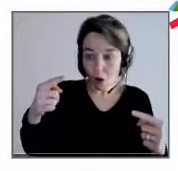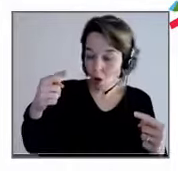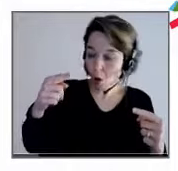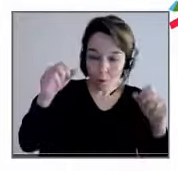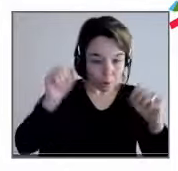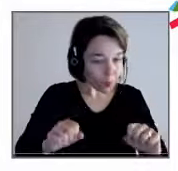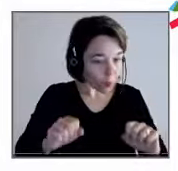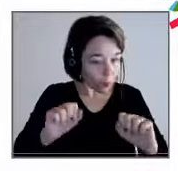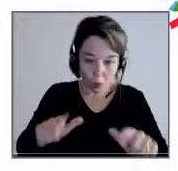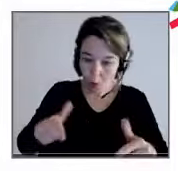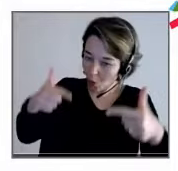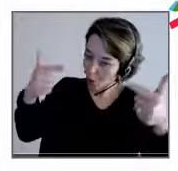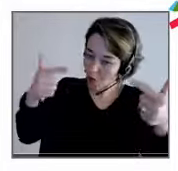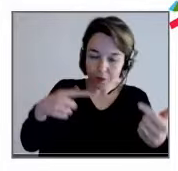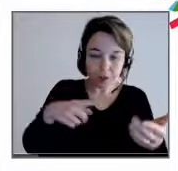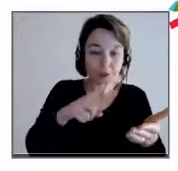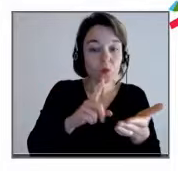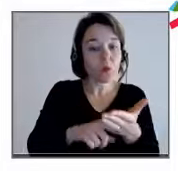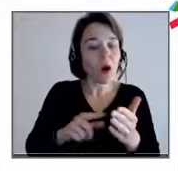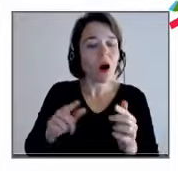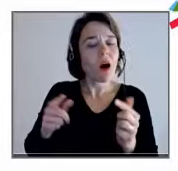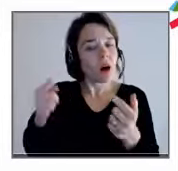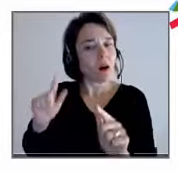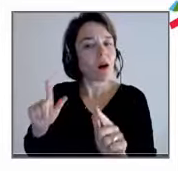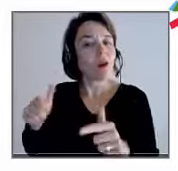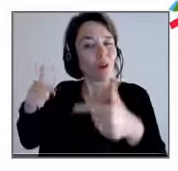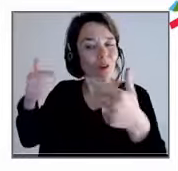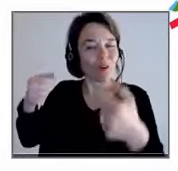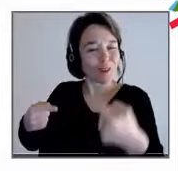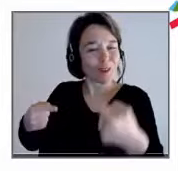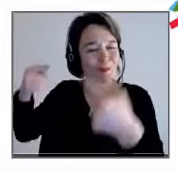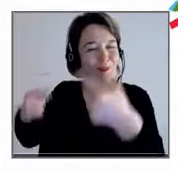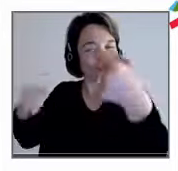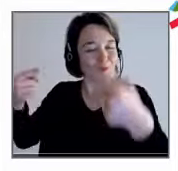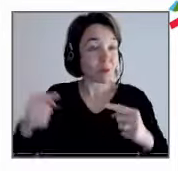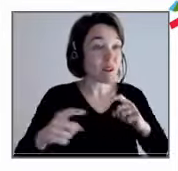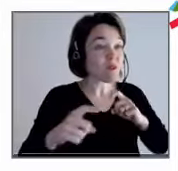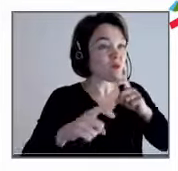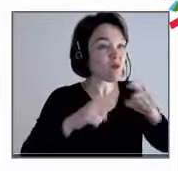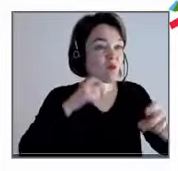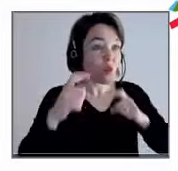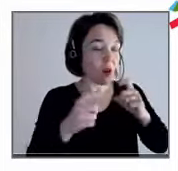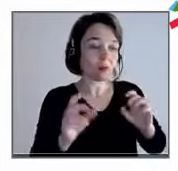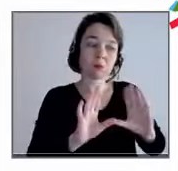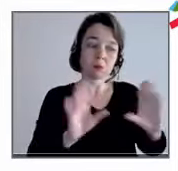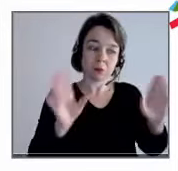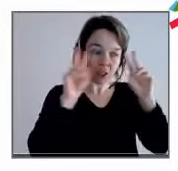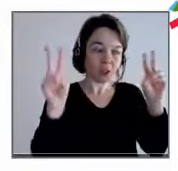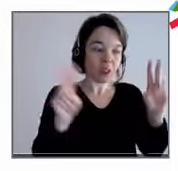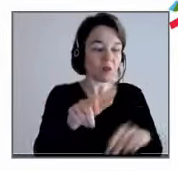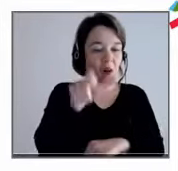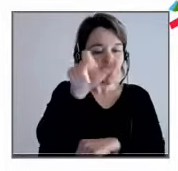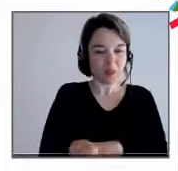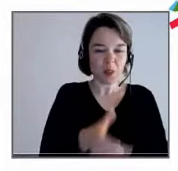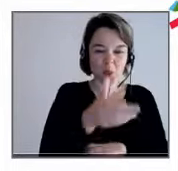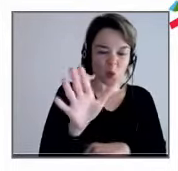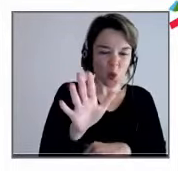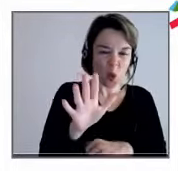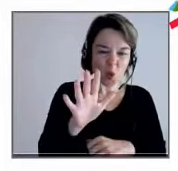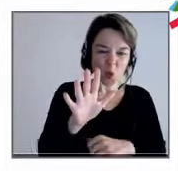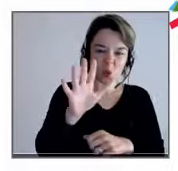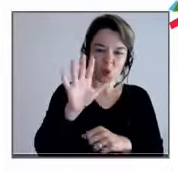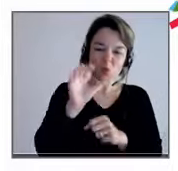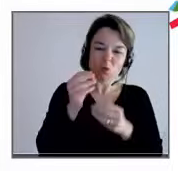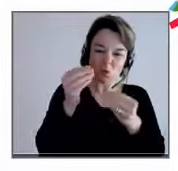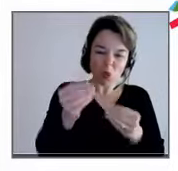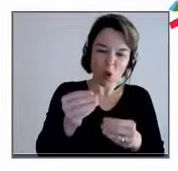conflit de la violence. La violence, c'est un processus de néantisation de l'autre. Le conflit crée une situation où il